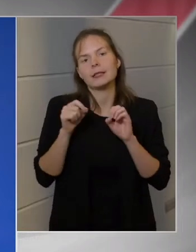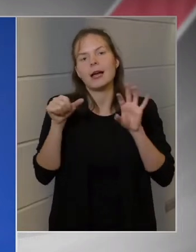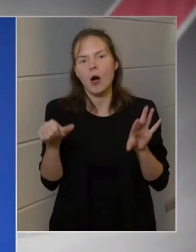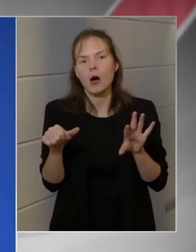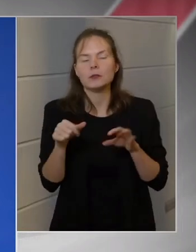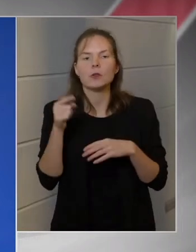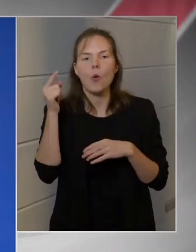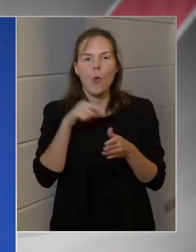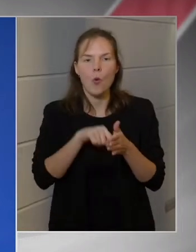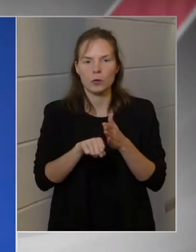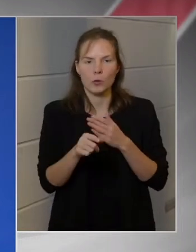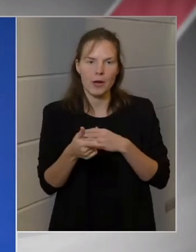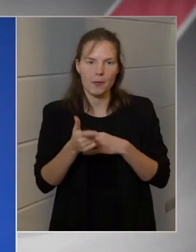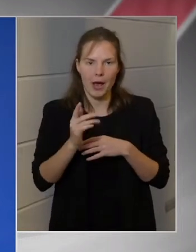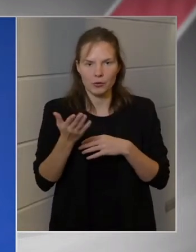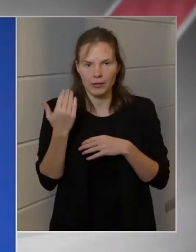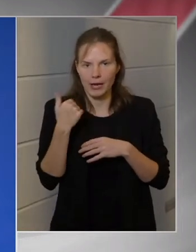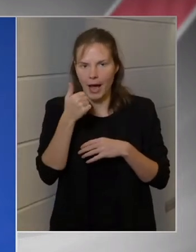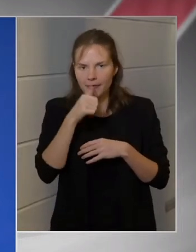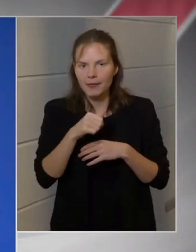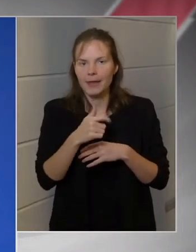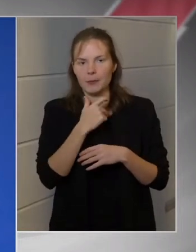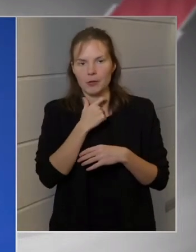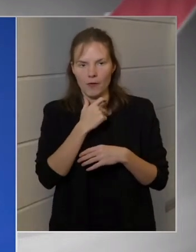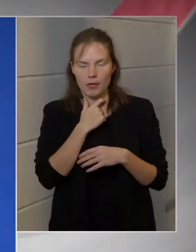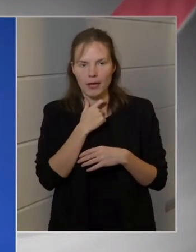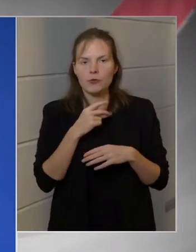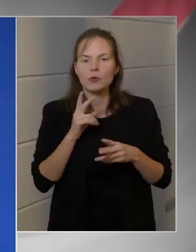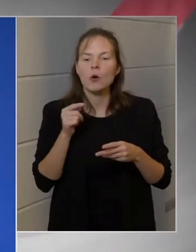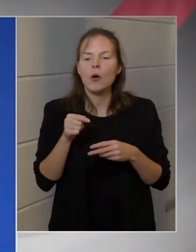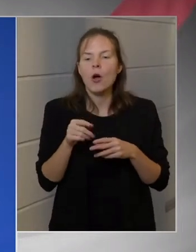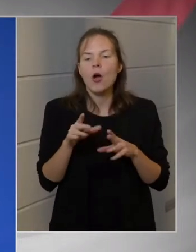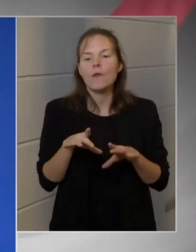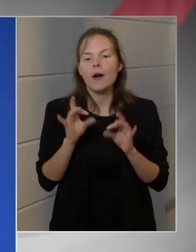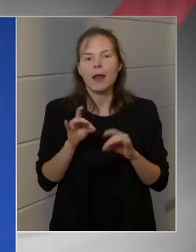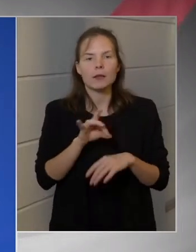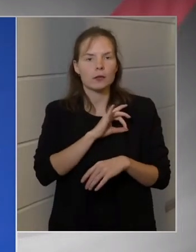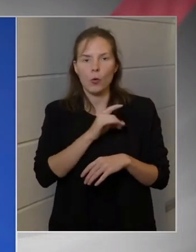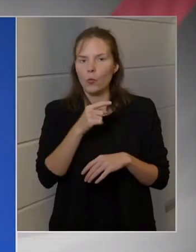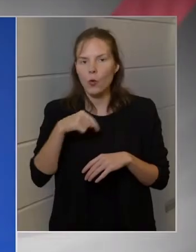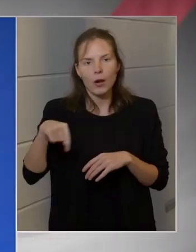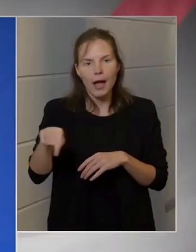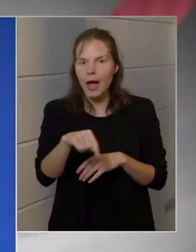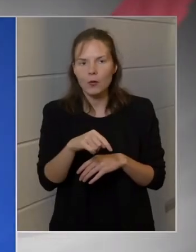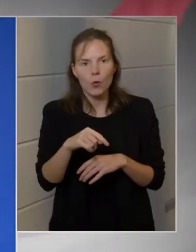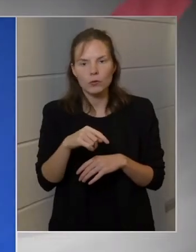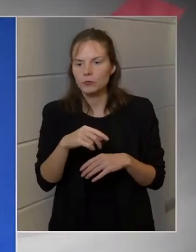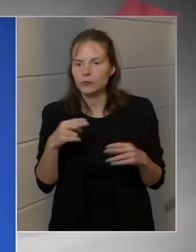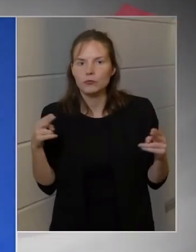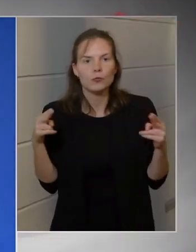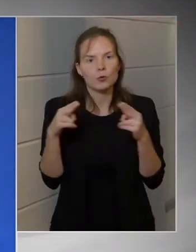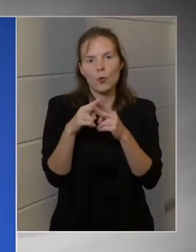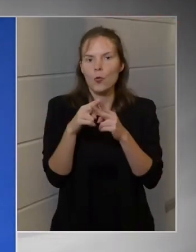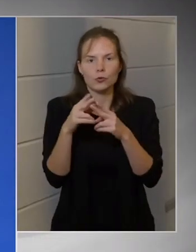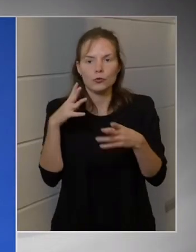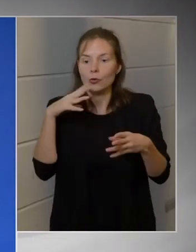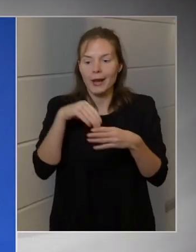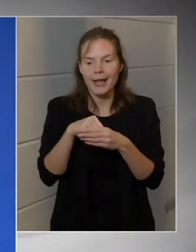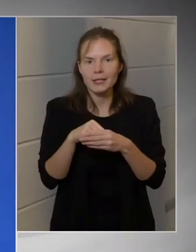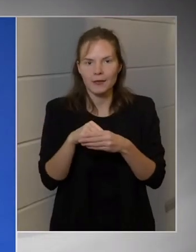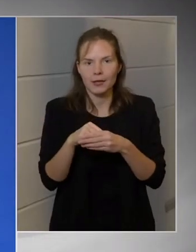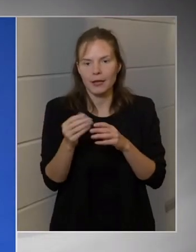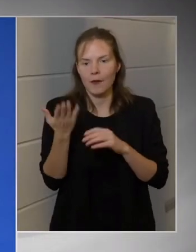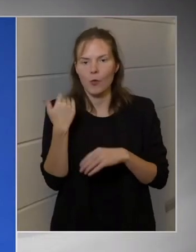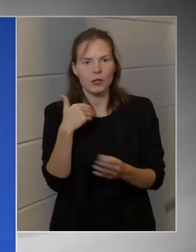október 2-án egy népszavazást, ahol a választó polgárok soha nem látott számban utasították el a